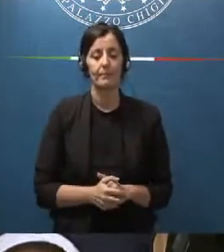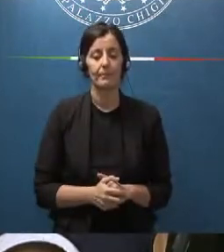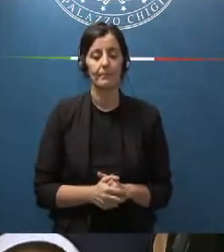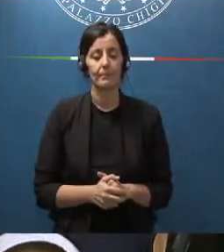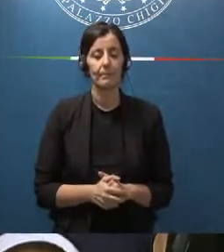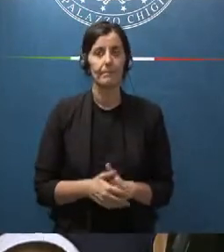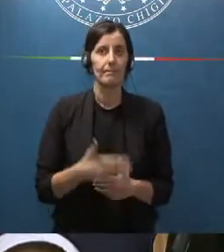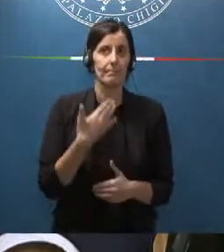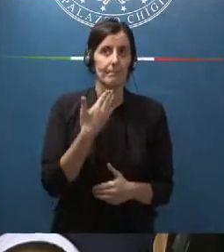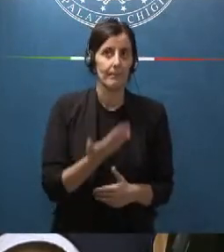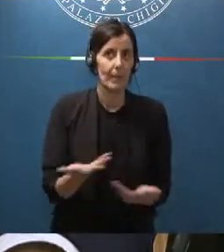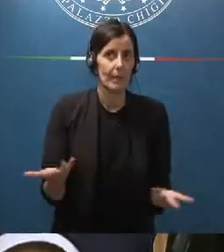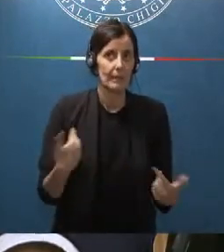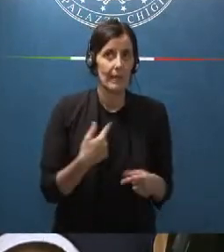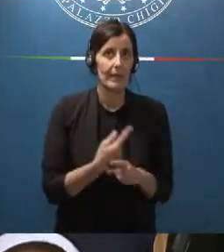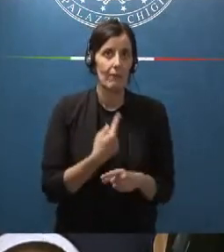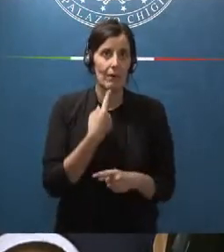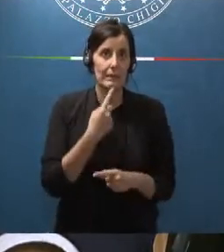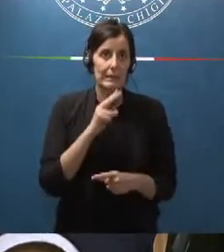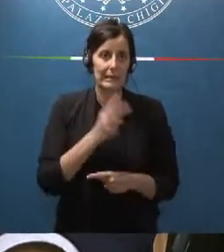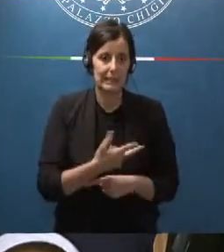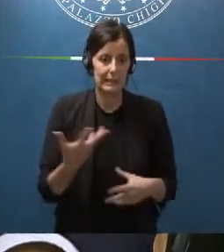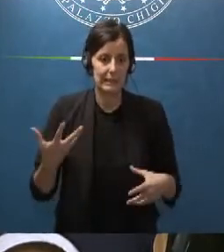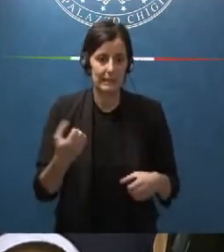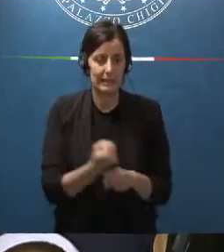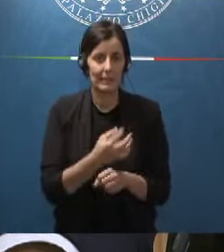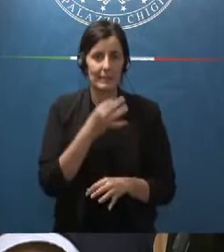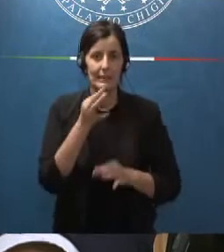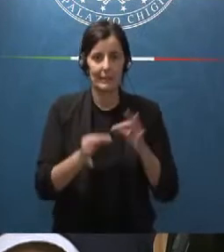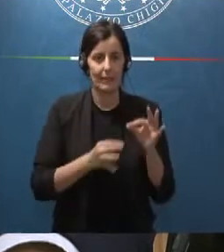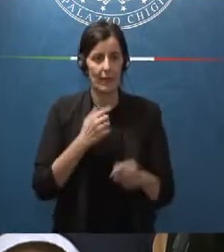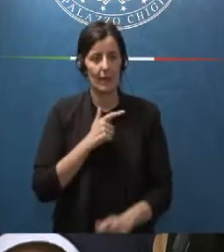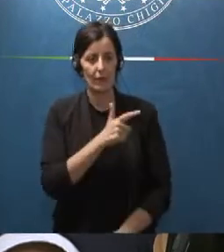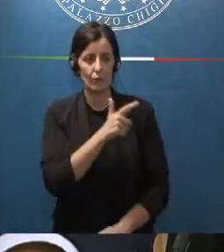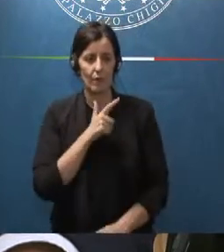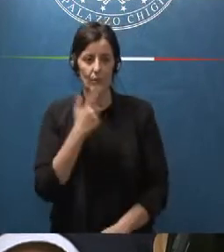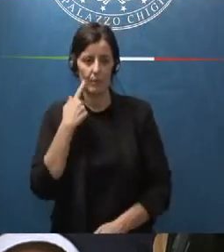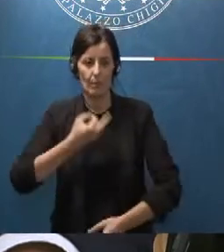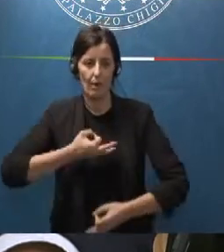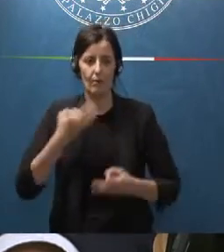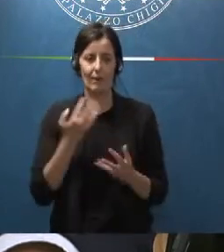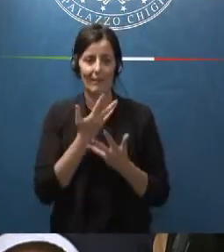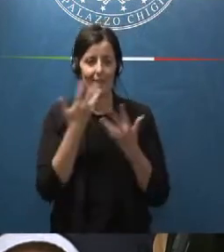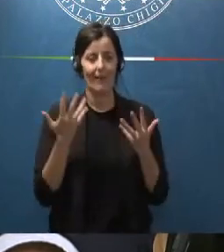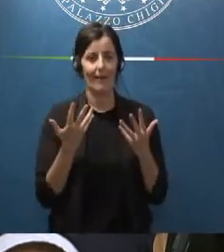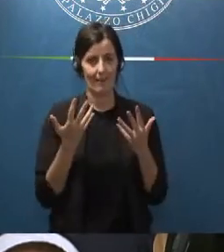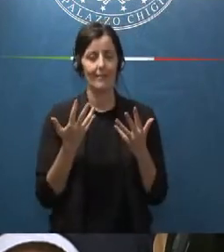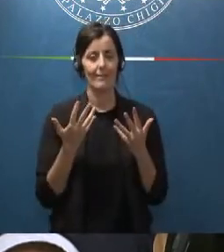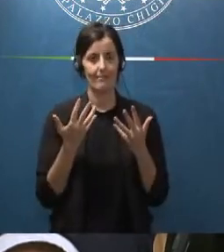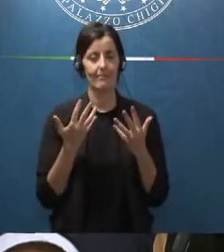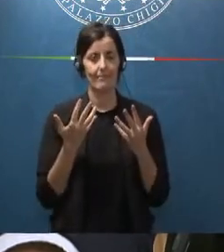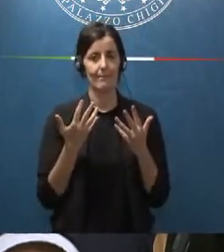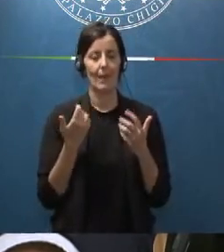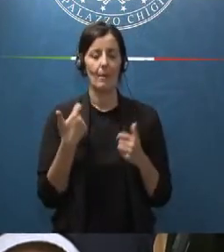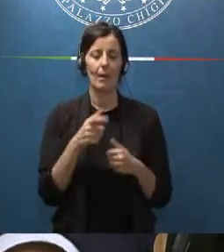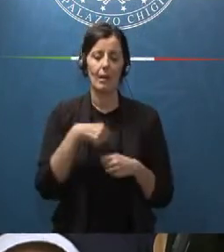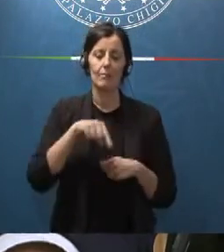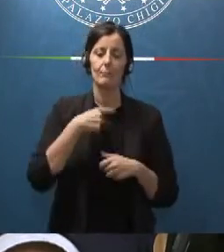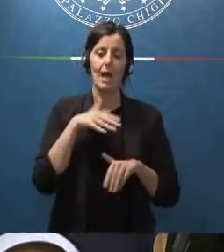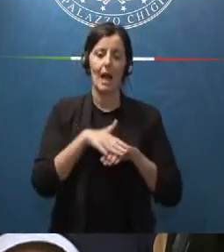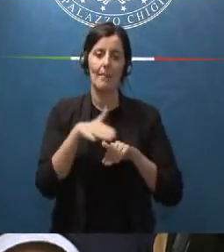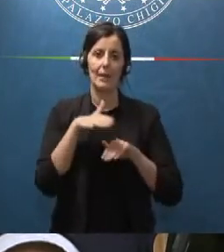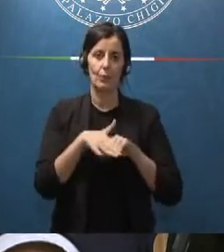dovessi rispondere sinteticamente vuol dire che siamo stati reciprocamente convincenti perché siamo abituati